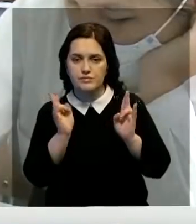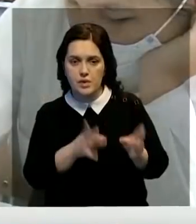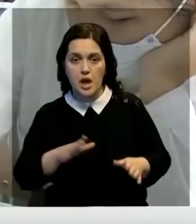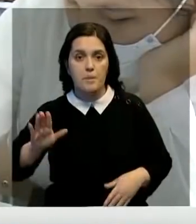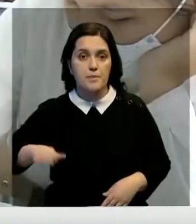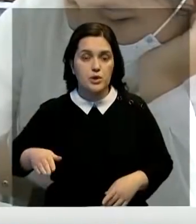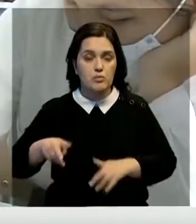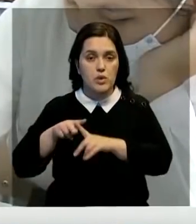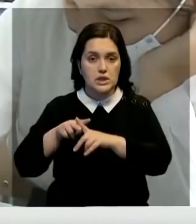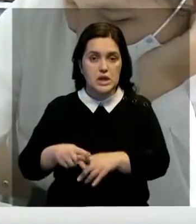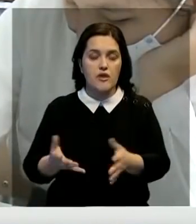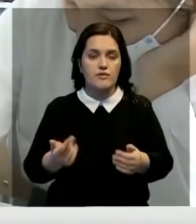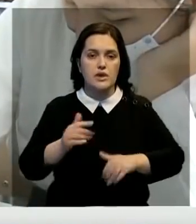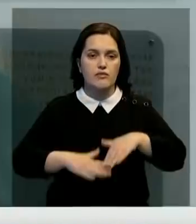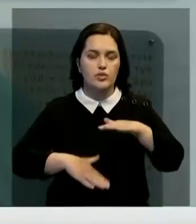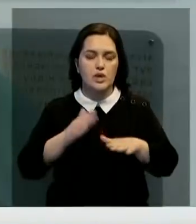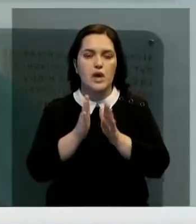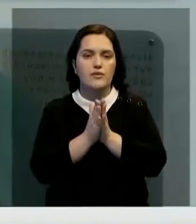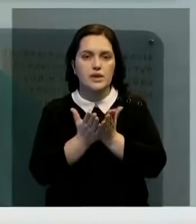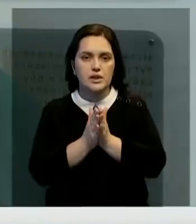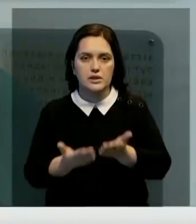заставить их взять в руки книги.